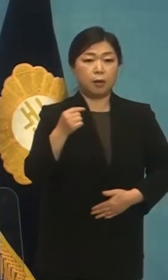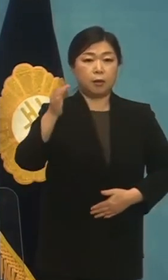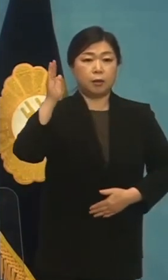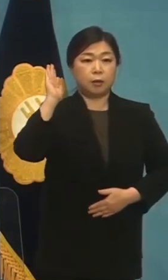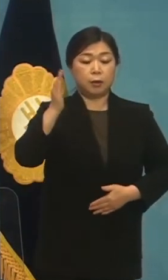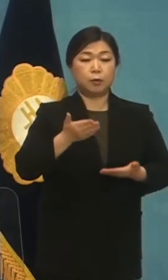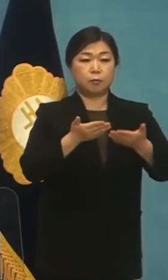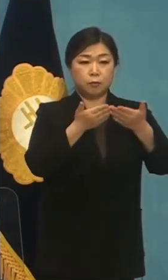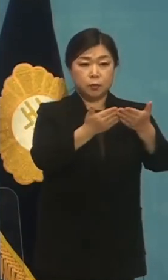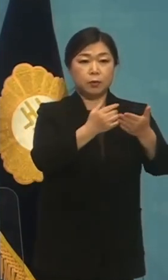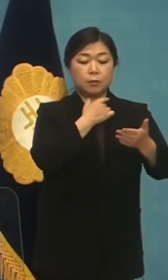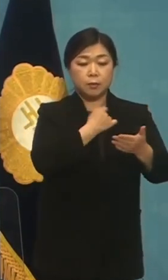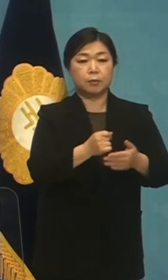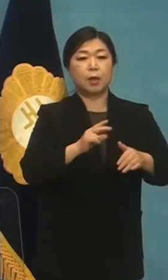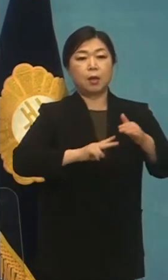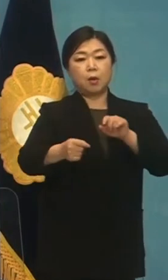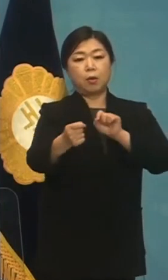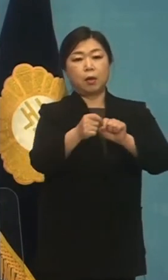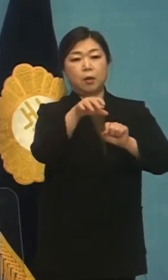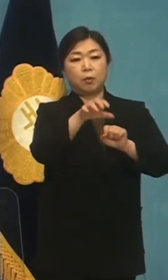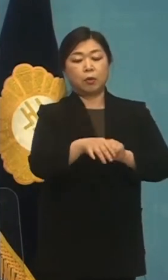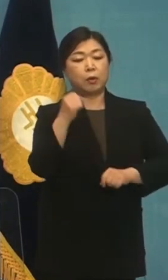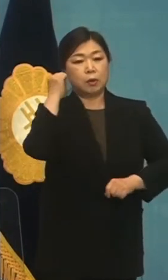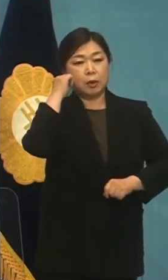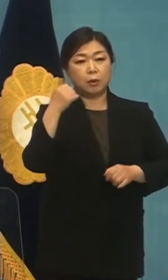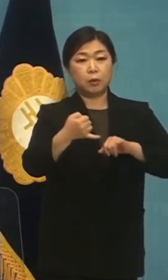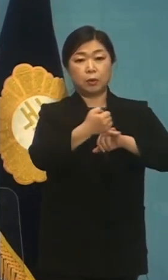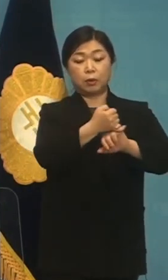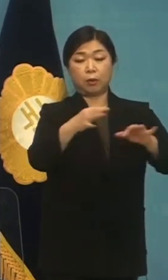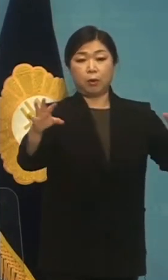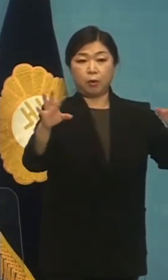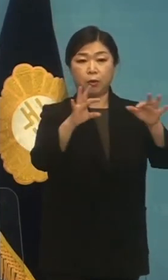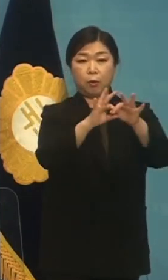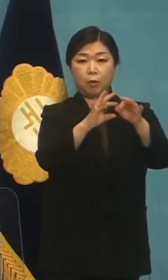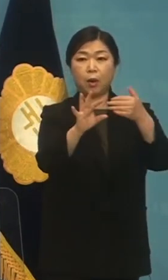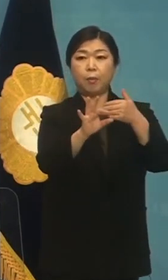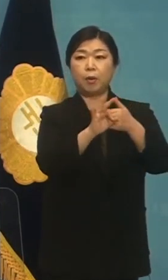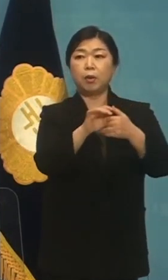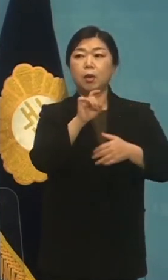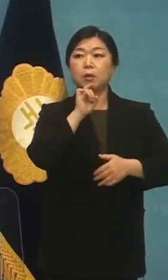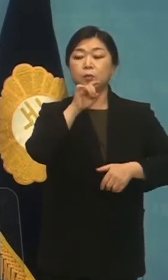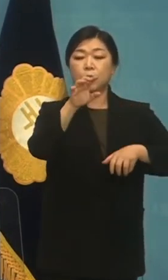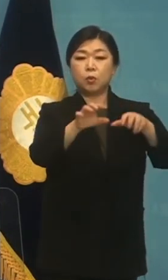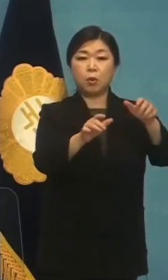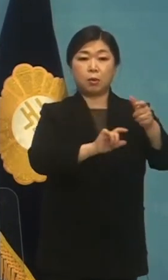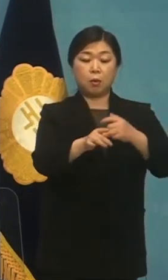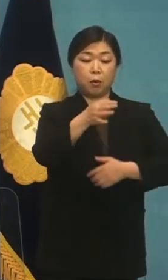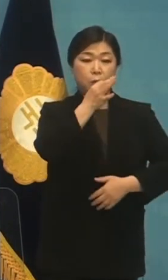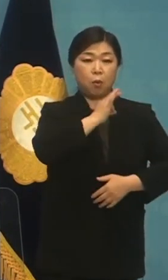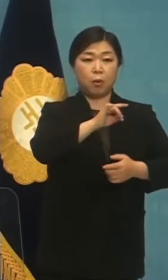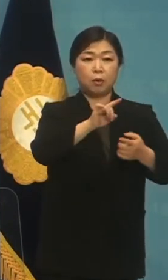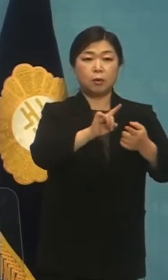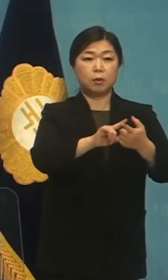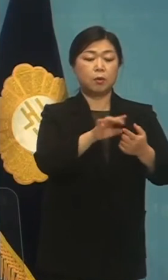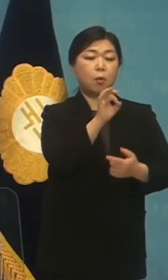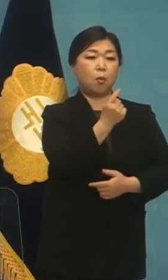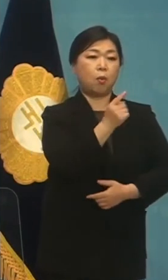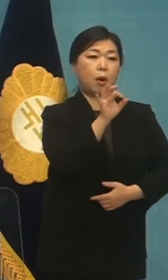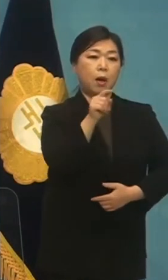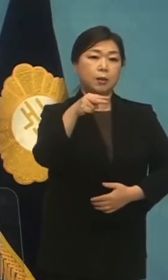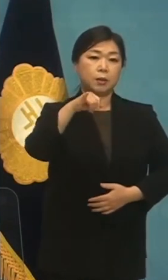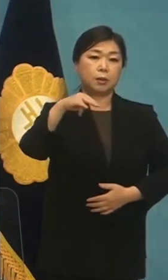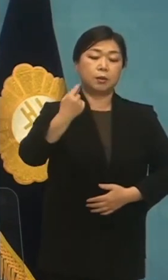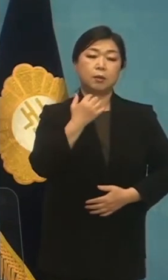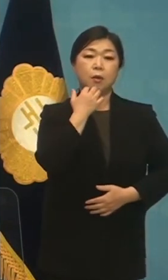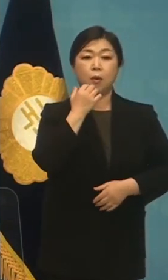역세권 미드타운 공약과 연결시키면 10분 동네는 더욱 효과적으로 오아시스 서울을 만들 수